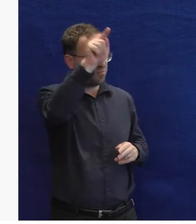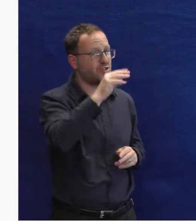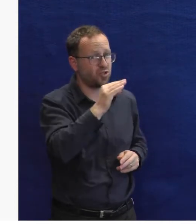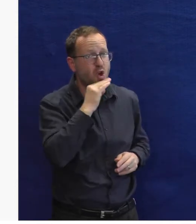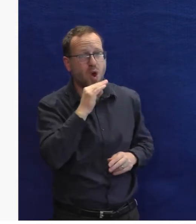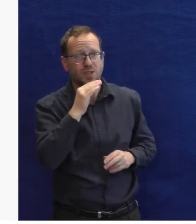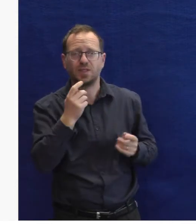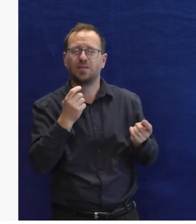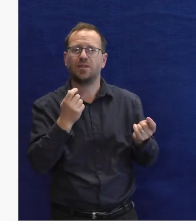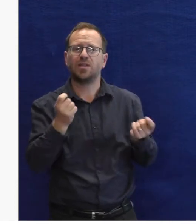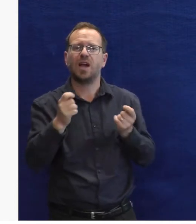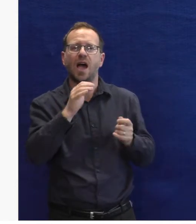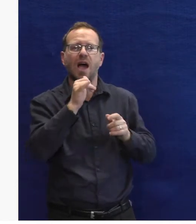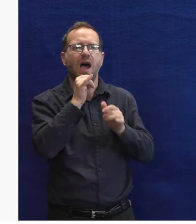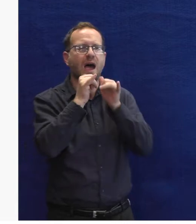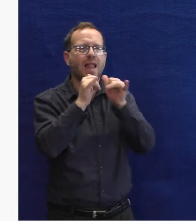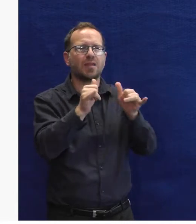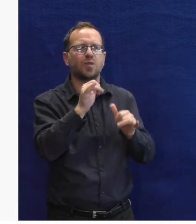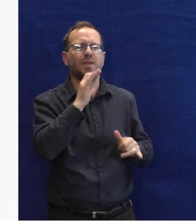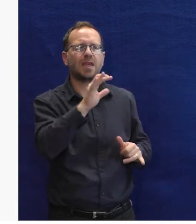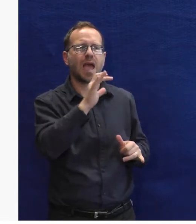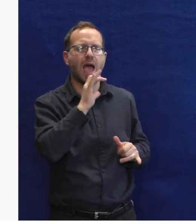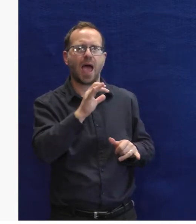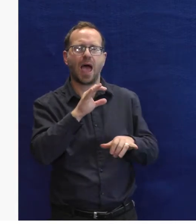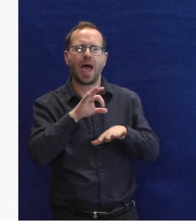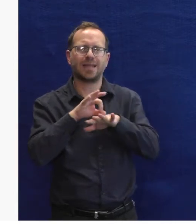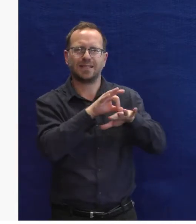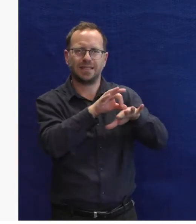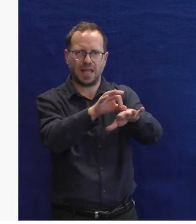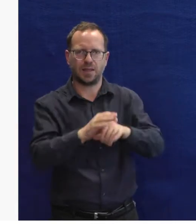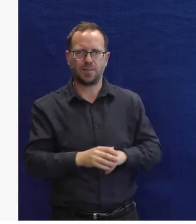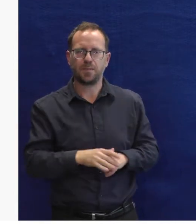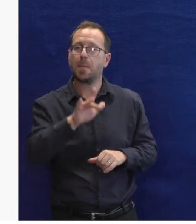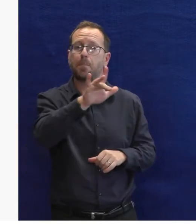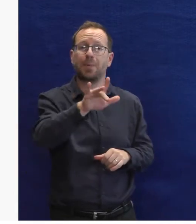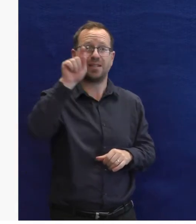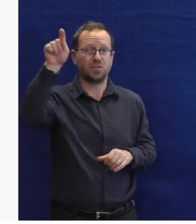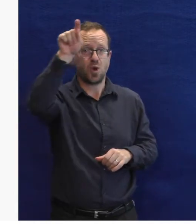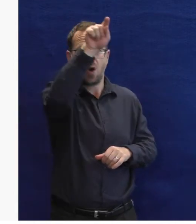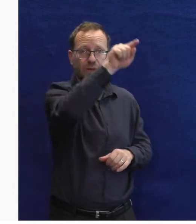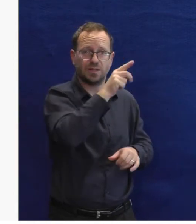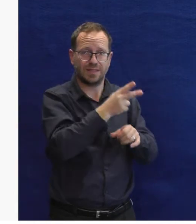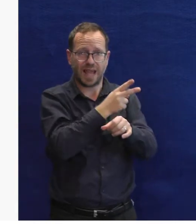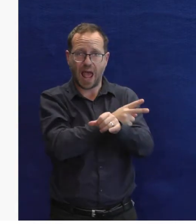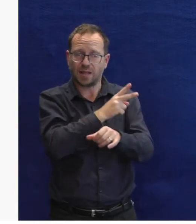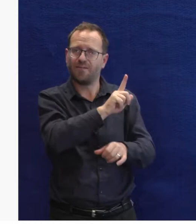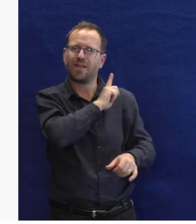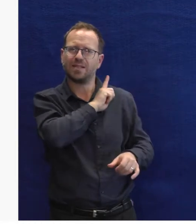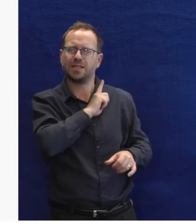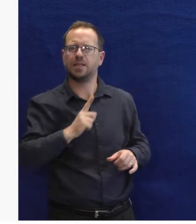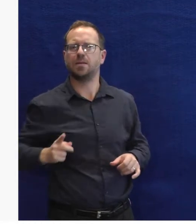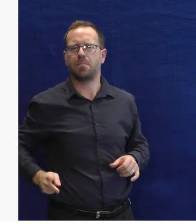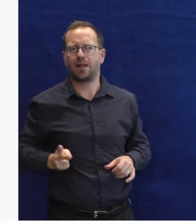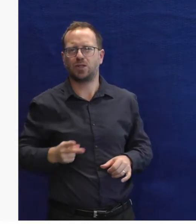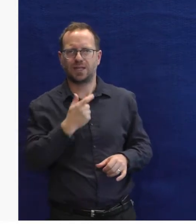hlasem je celosvětově trend. V zemích, kde asistent mluví tou nativní řečí, tím lokálním jazykem,